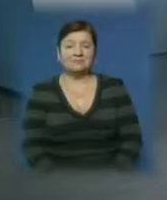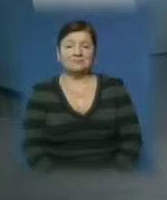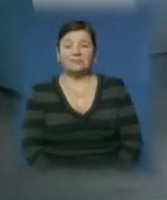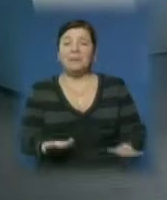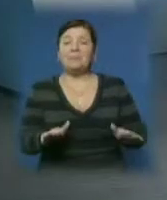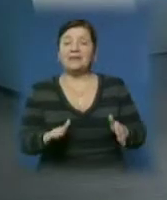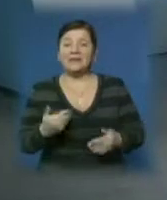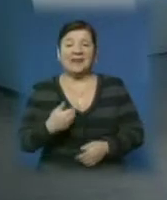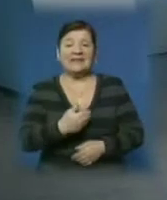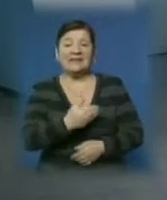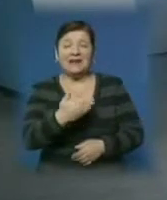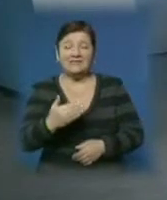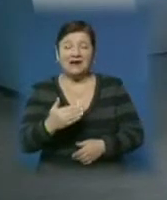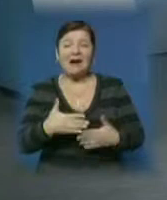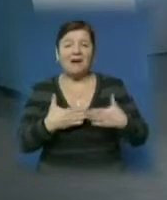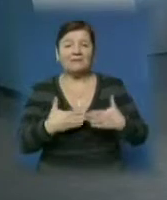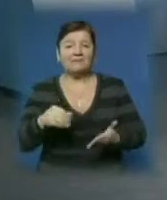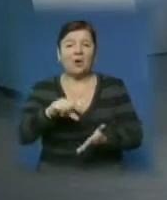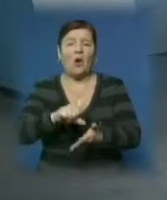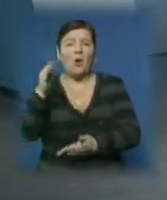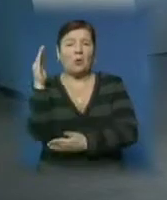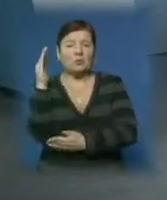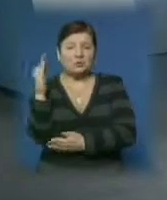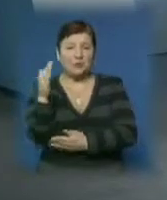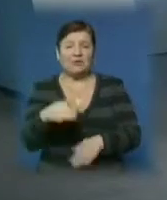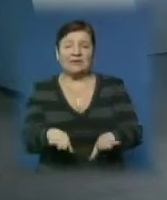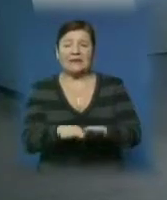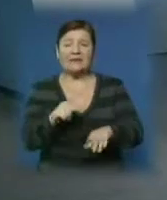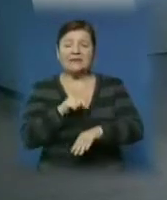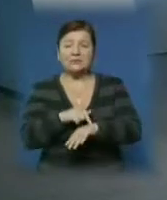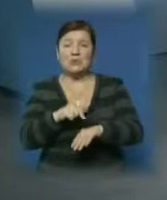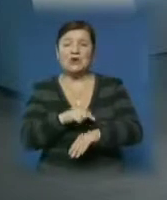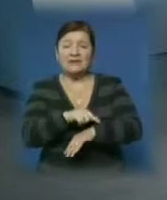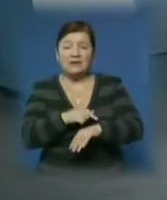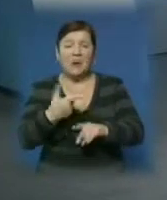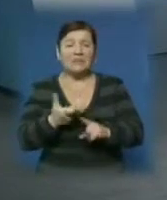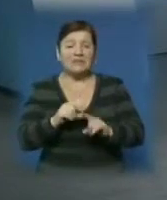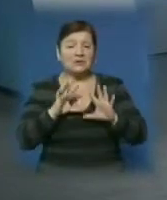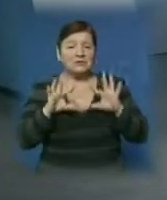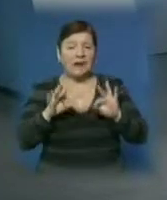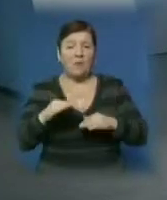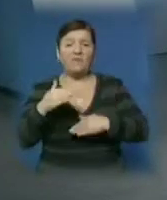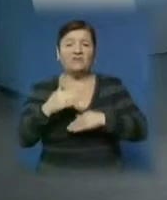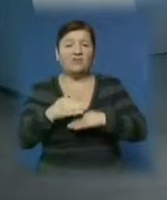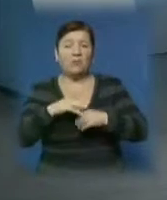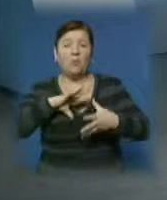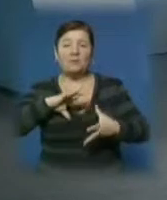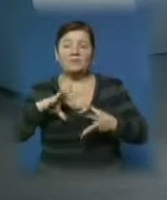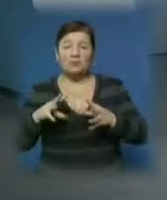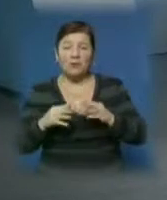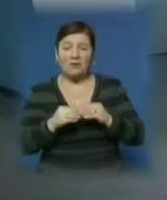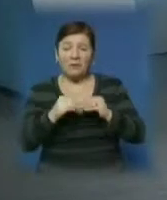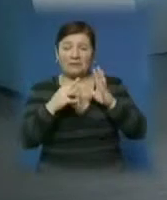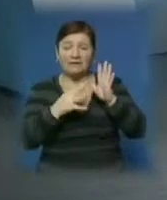Підтримуємо наших, активно голосуємо. Така була інформаційна картина дня на цю годину. Більше розкажемо і покажемо у вечірньому підсумковому випуску